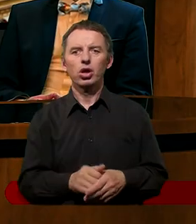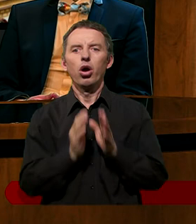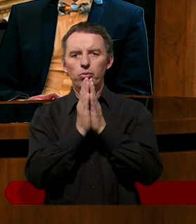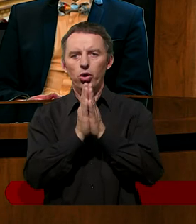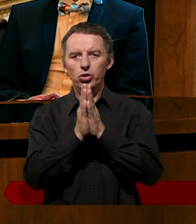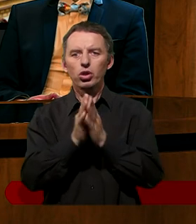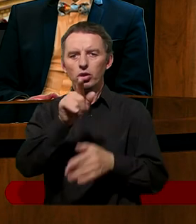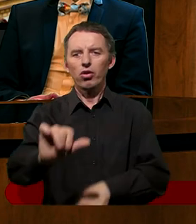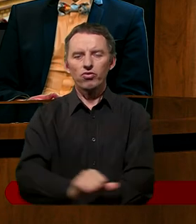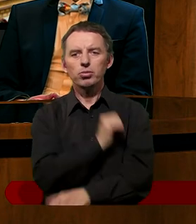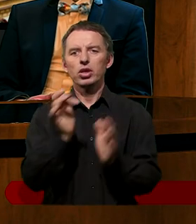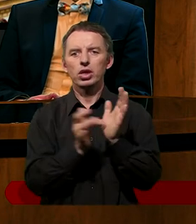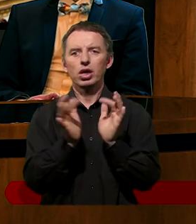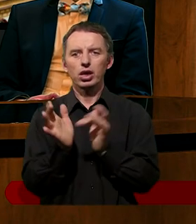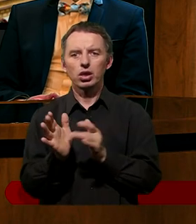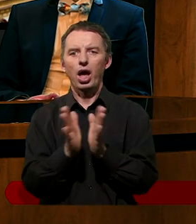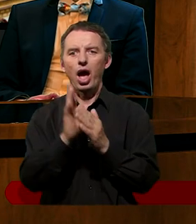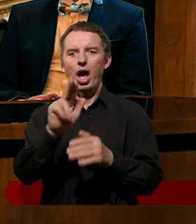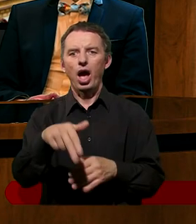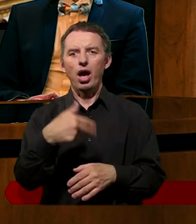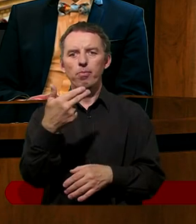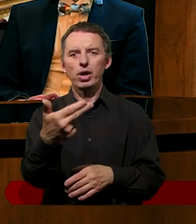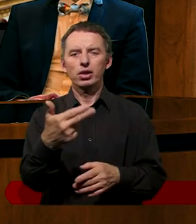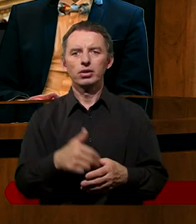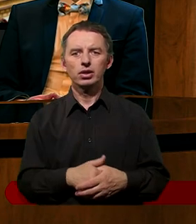Prosimy Cię o to w imieniu Jezusa Chrystusa. Amen.